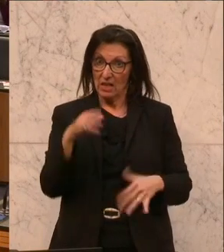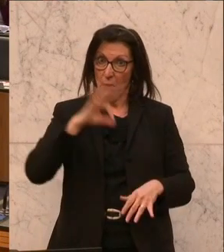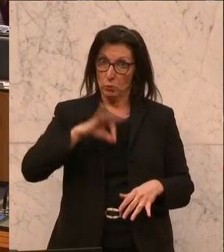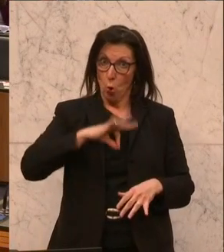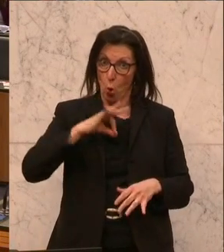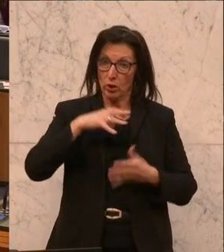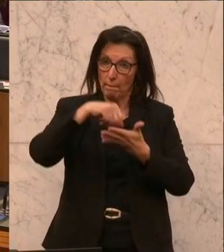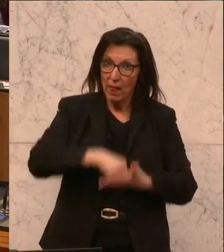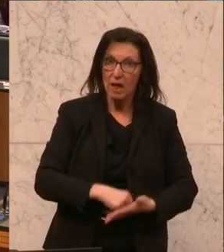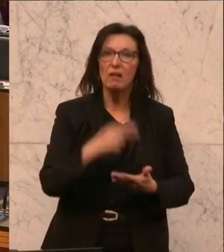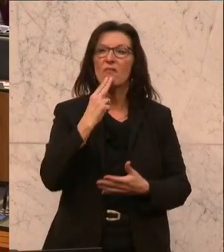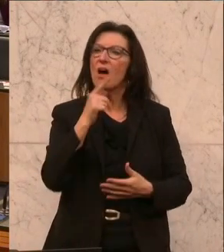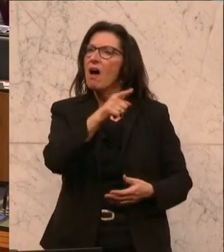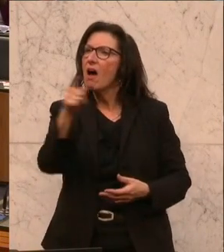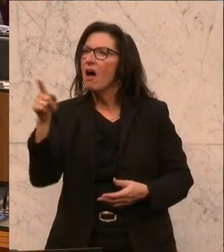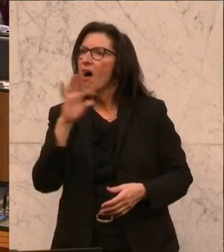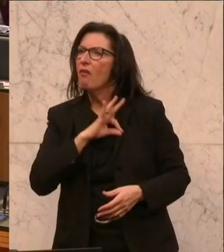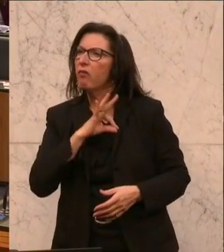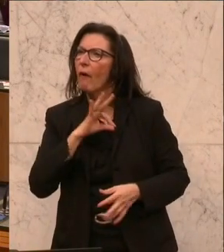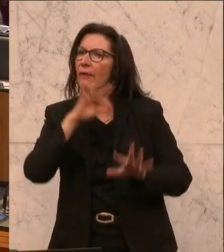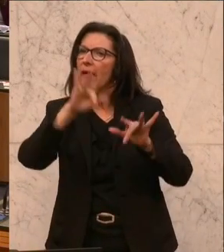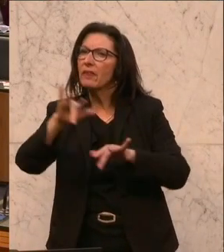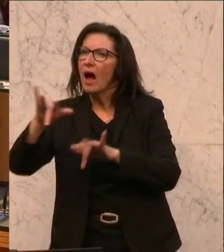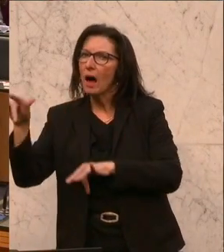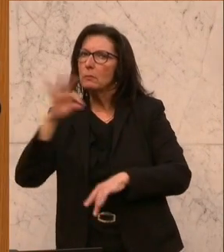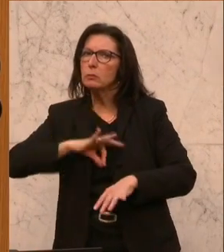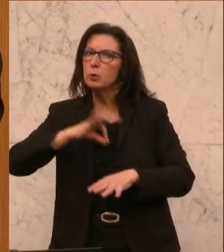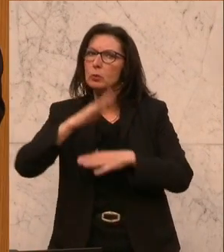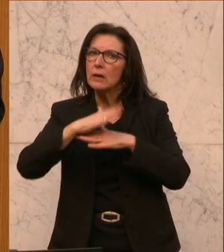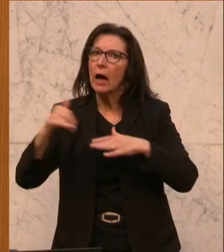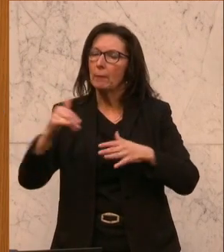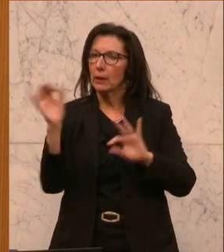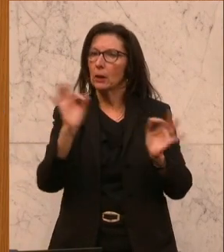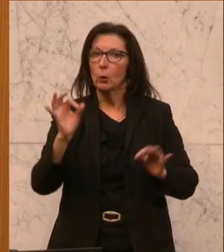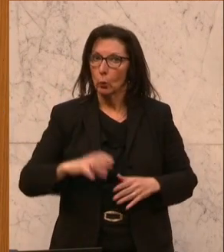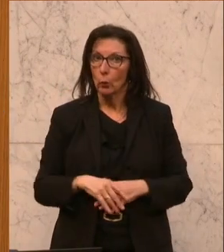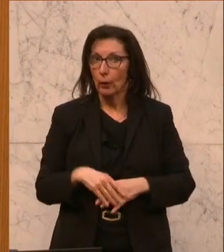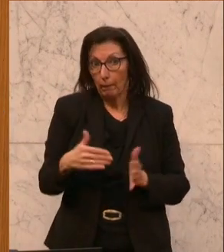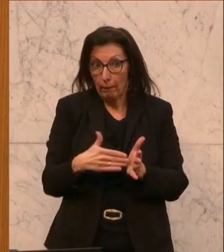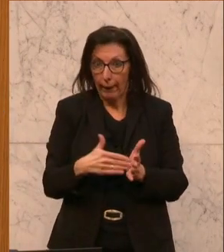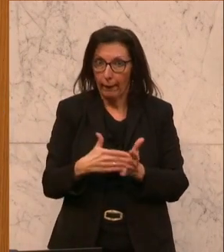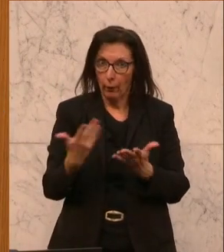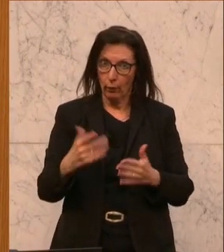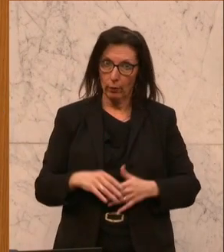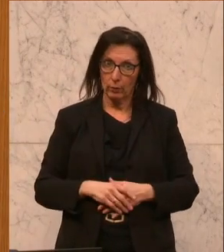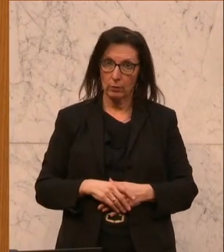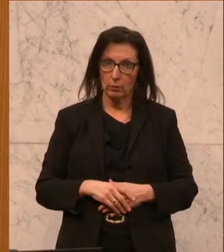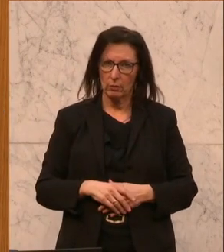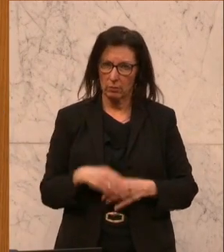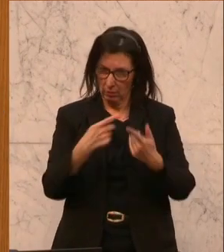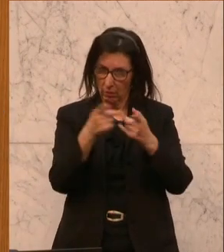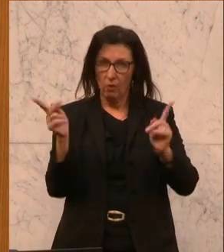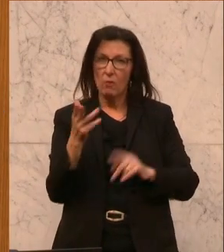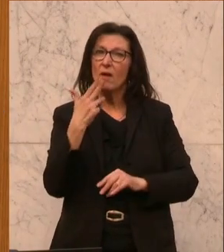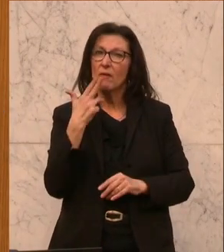oder Freundinnen, die selbst in Psychotherapie sind oder sie zumindest benötigen? Und wer von Ihnen kennt